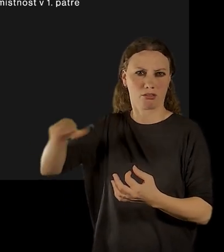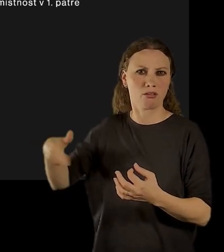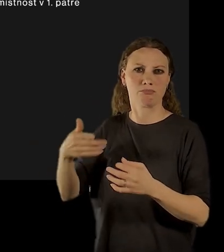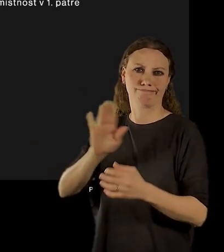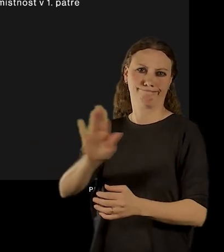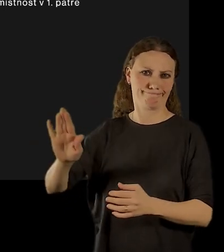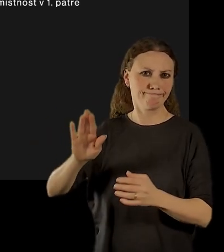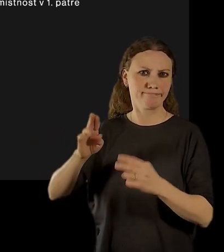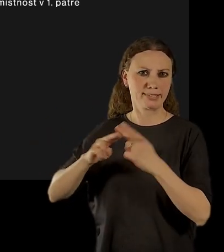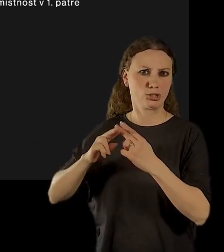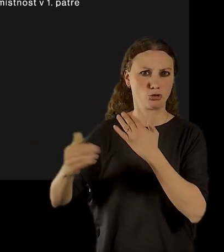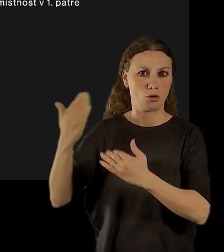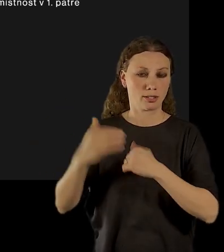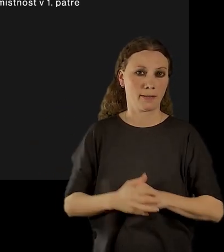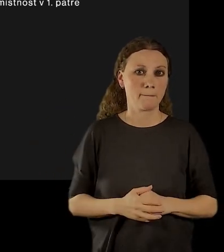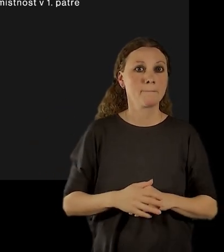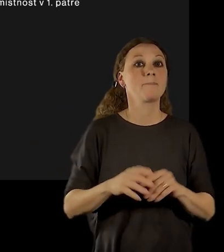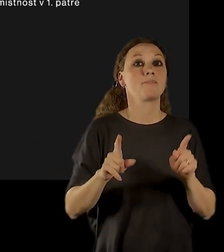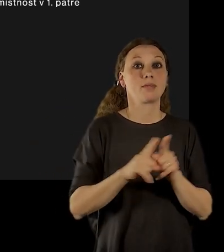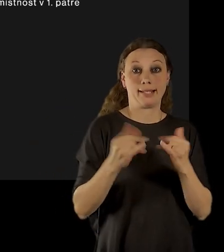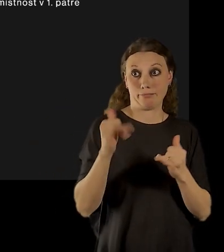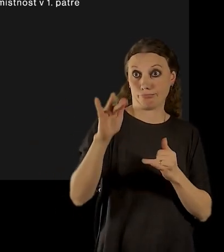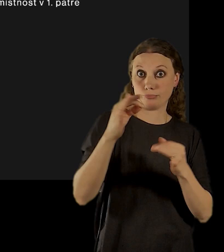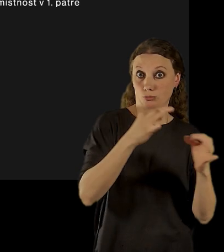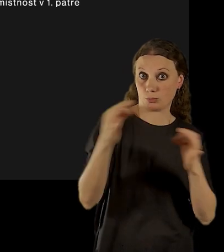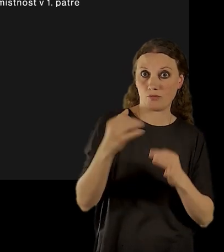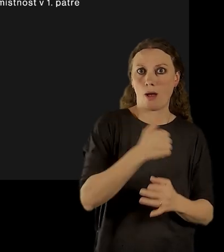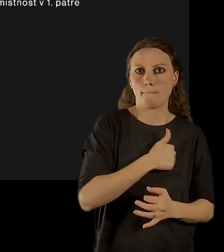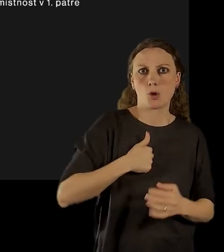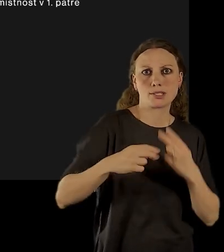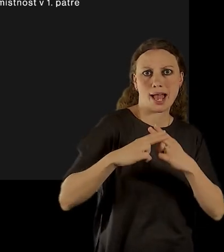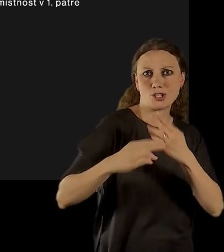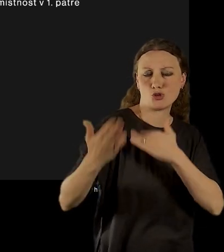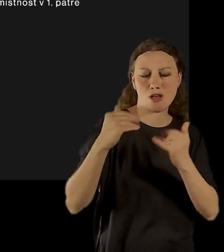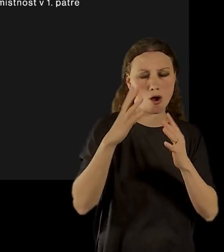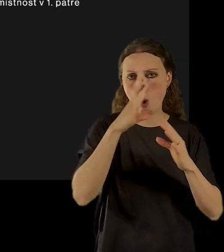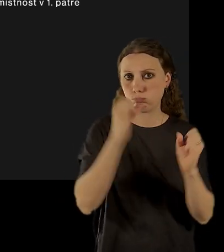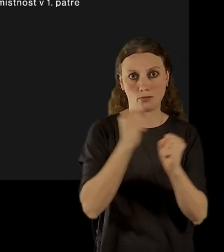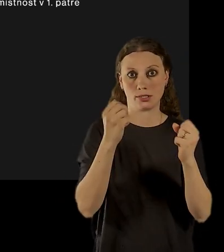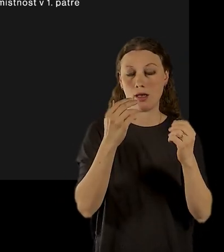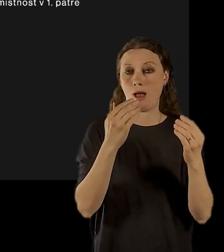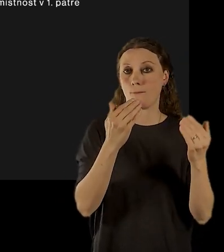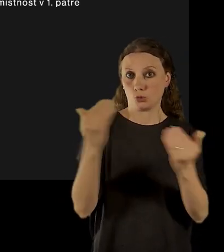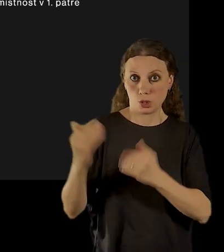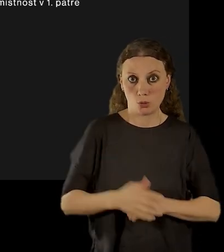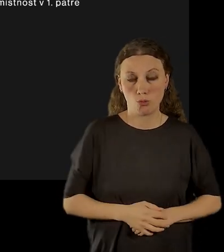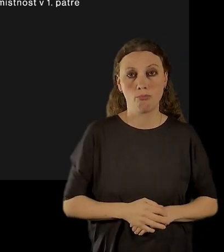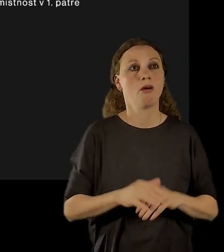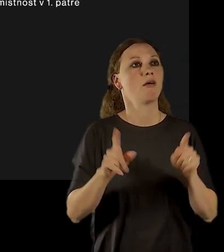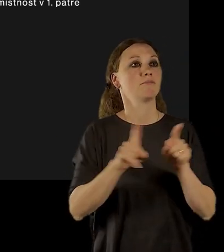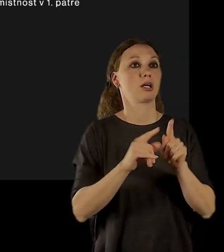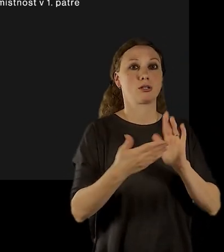historie. Samozřejmě nás zajímají i vzory v jiných státech, v Německu, Maďarsku, ale i třeba